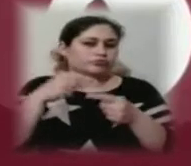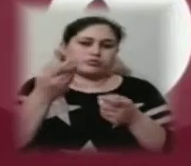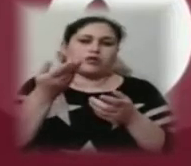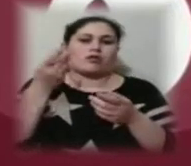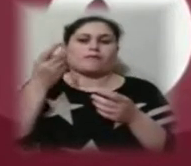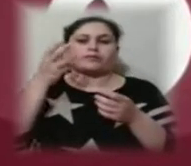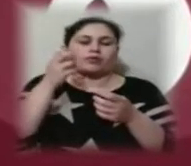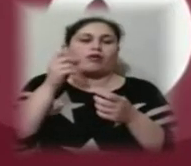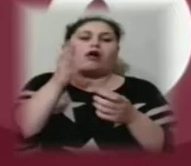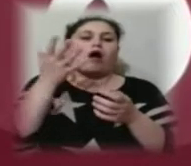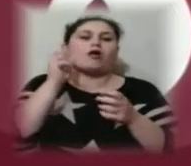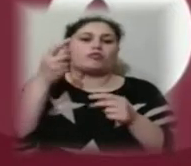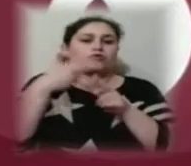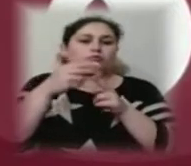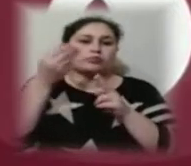кризовиків.